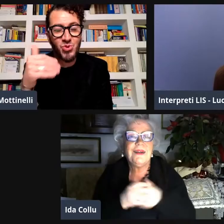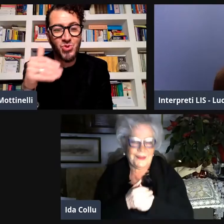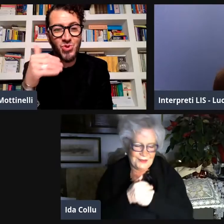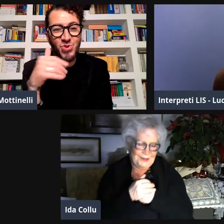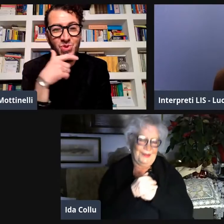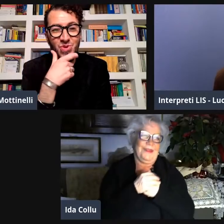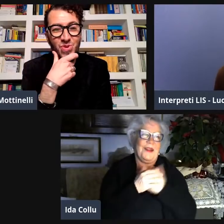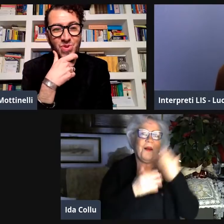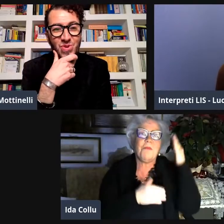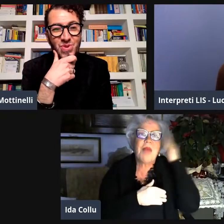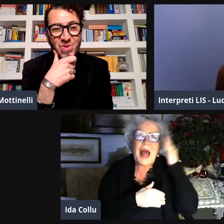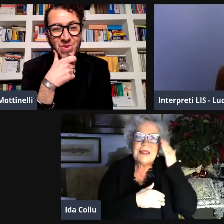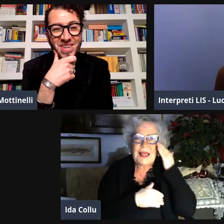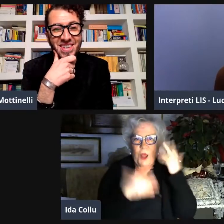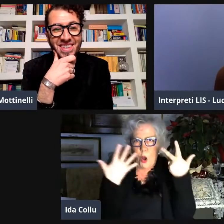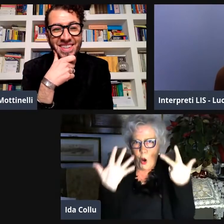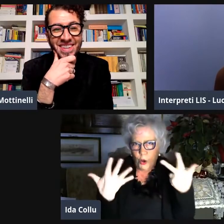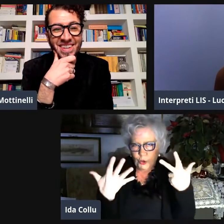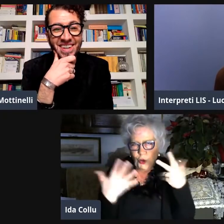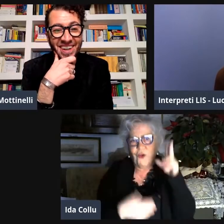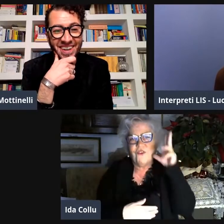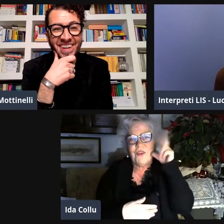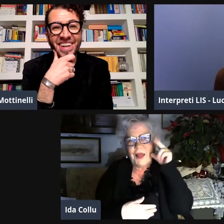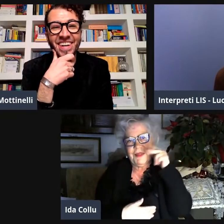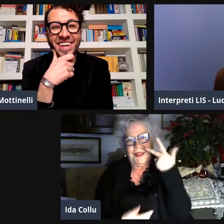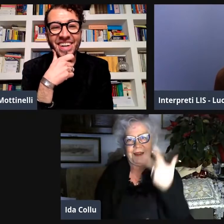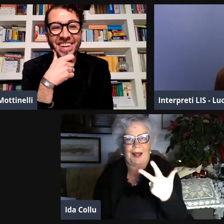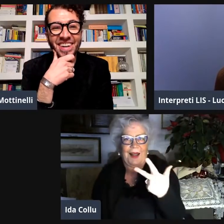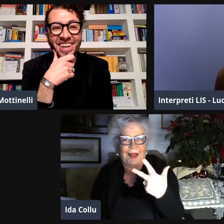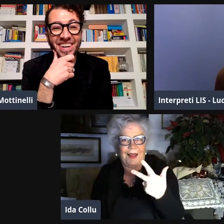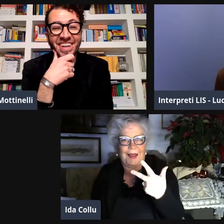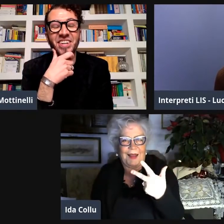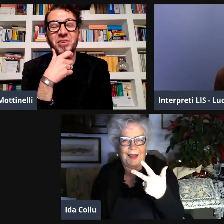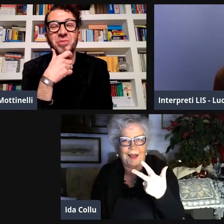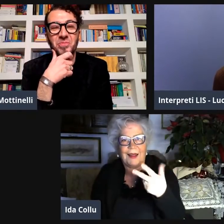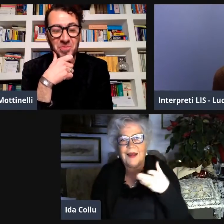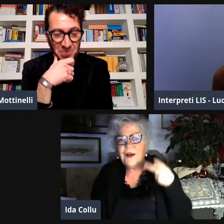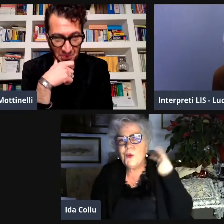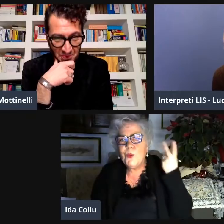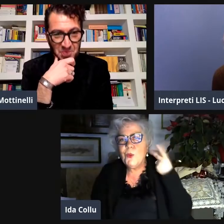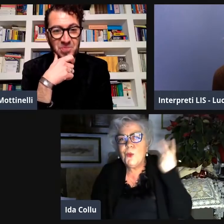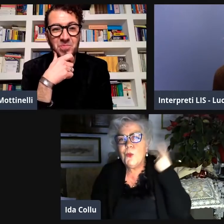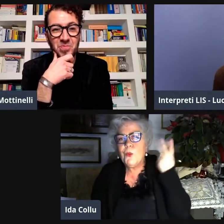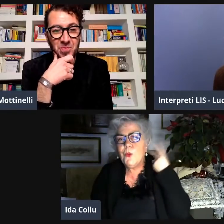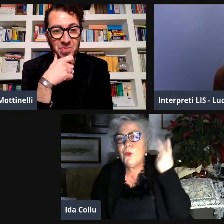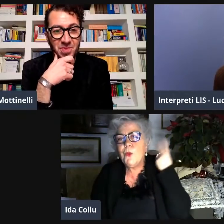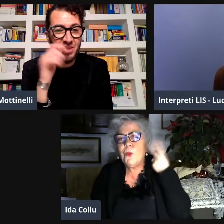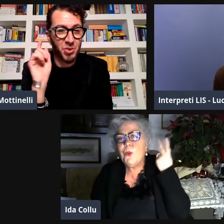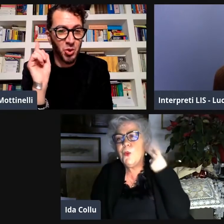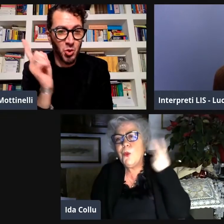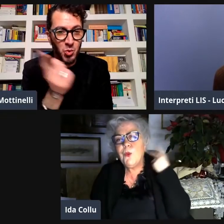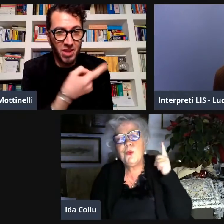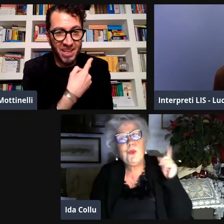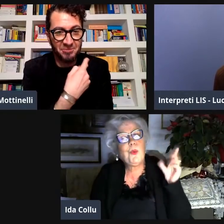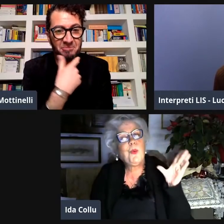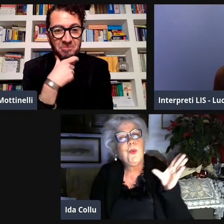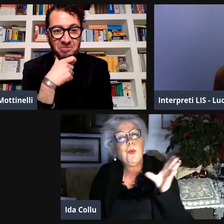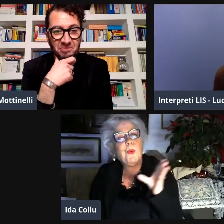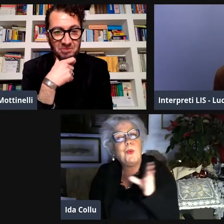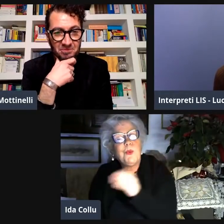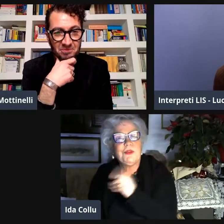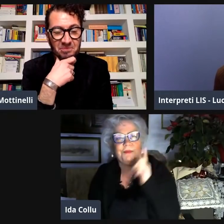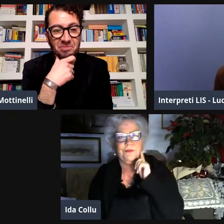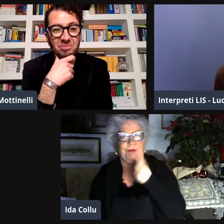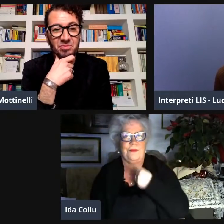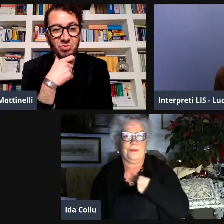eravamo in undici, caspita, sì, in undici, otto maschi. E tre femmine. Tutti